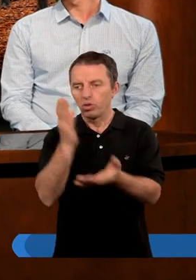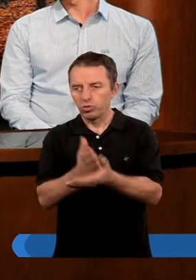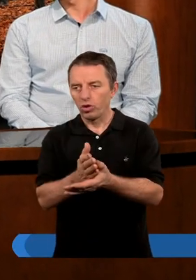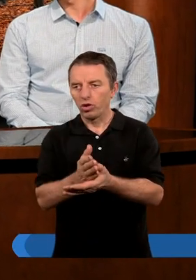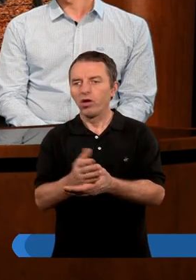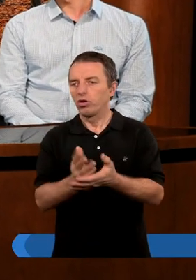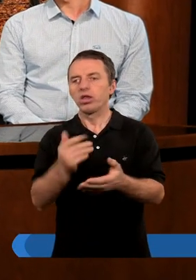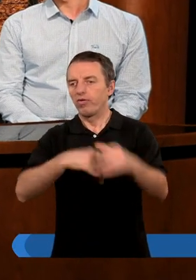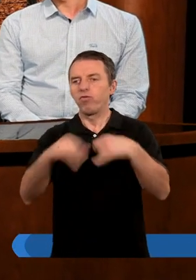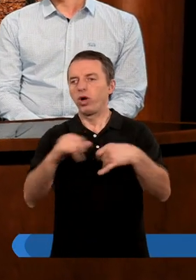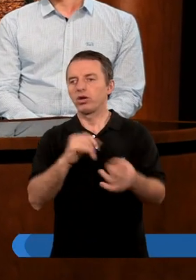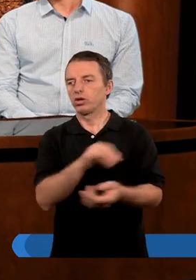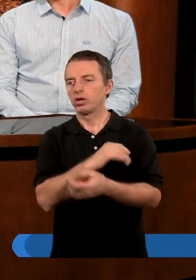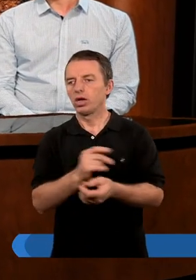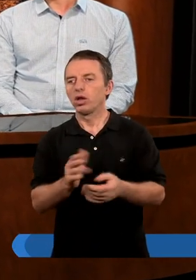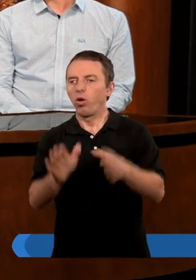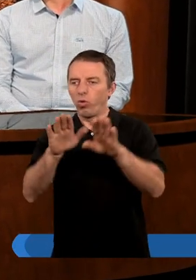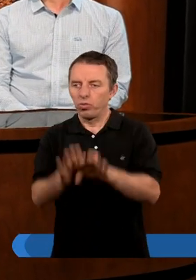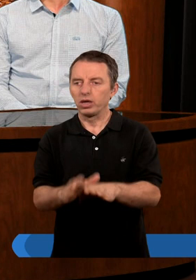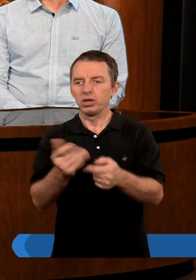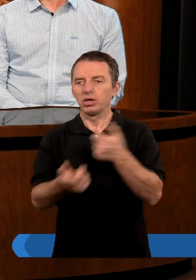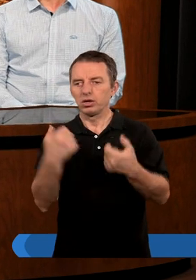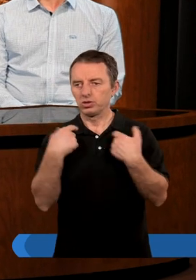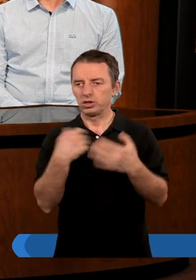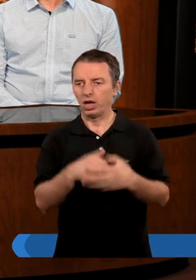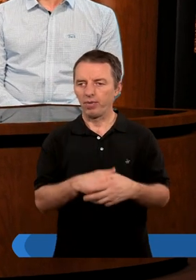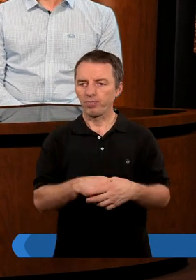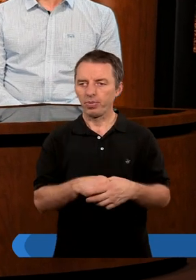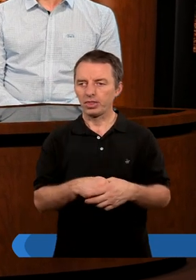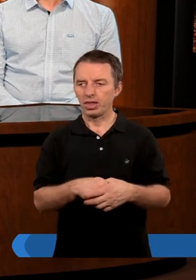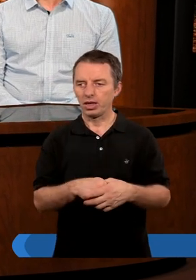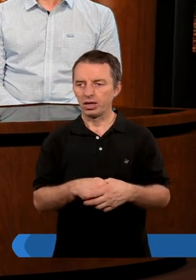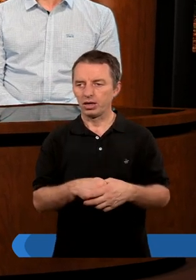już jakby pod jego władzą. To są wypadki przy pracy, możemy to tak nazwać.